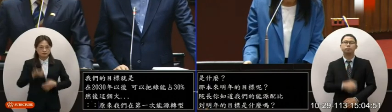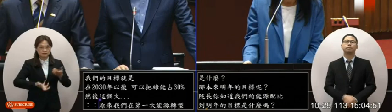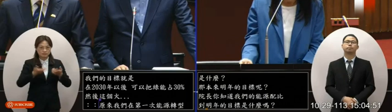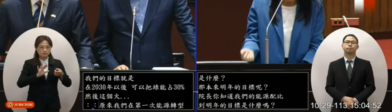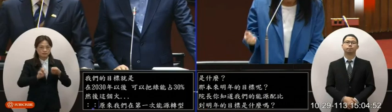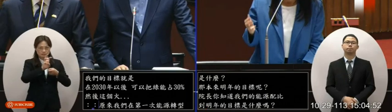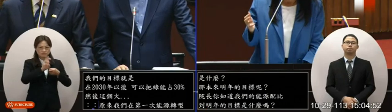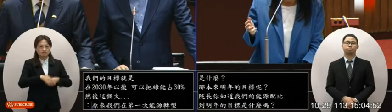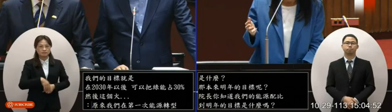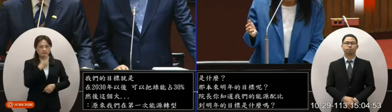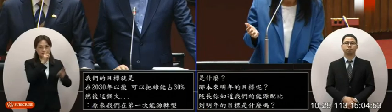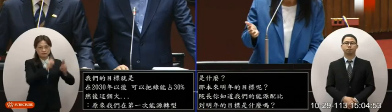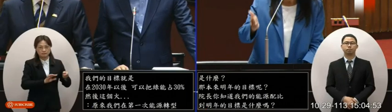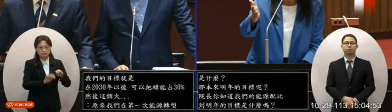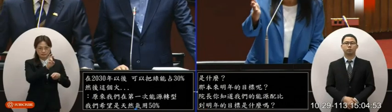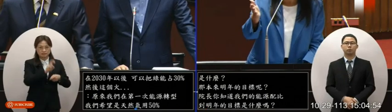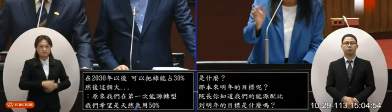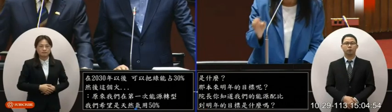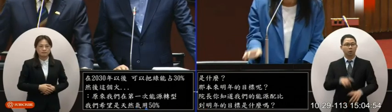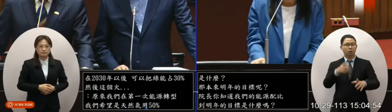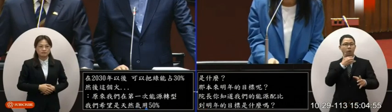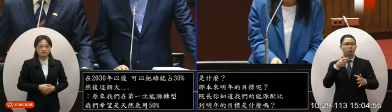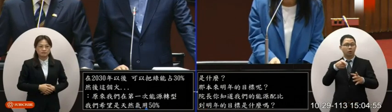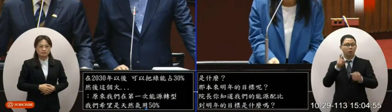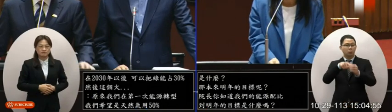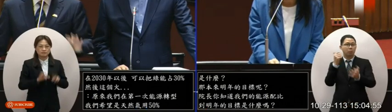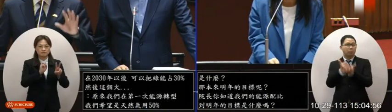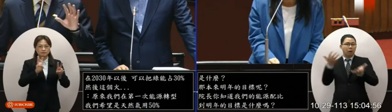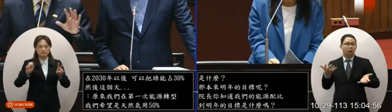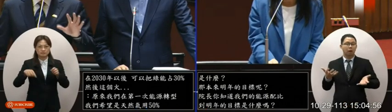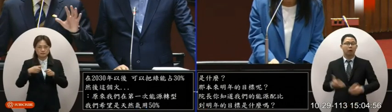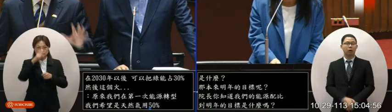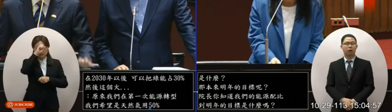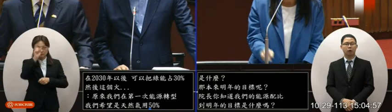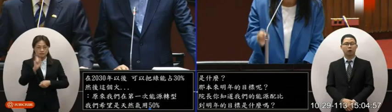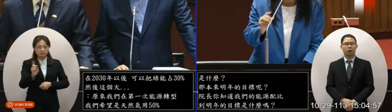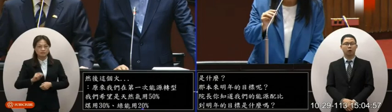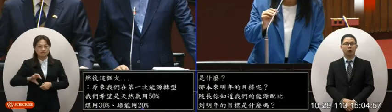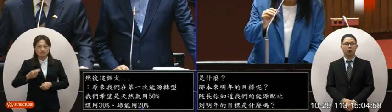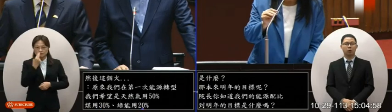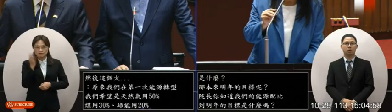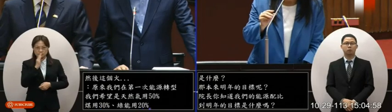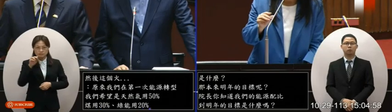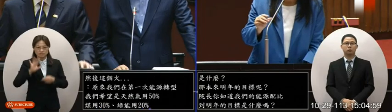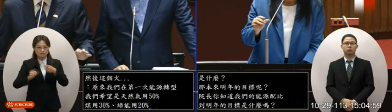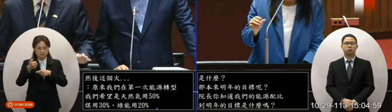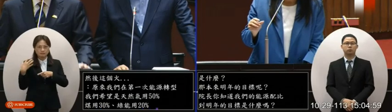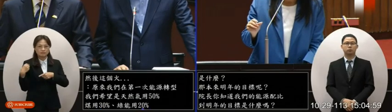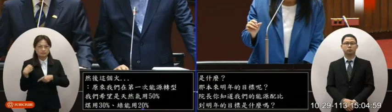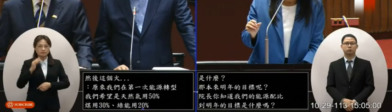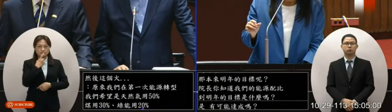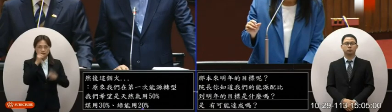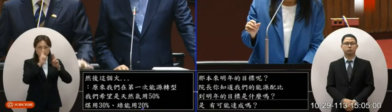30%綠能用20%有可能達成嗎2030年我們是希望說天然氣能夠維持50%但是